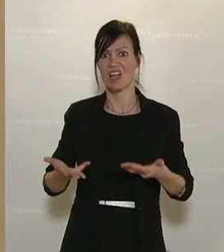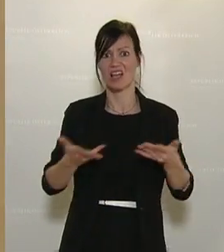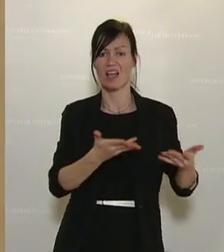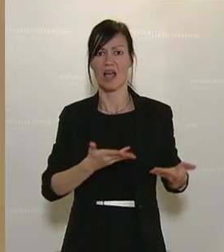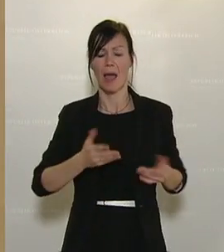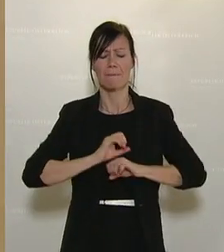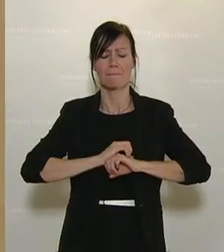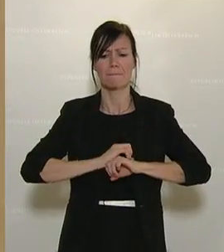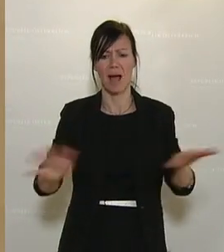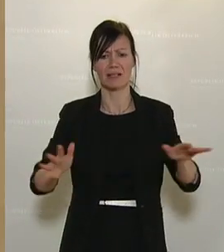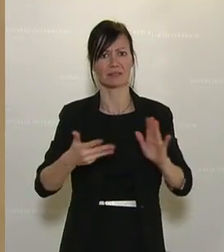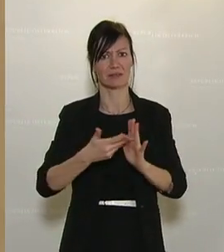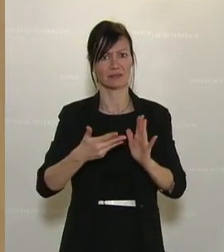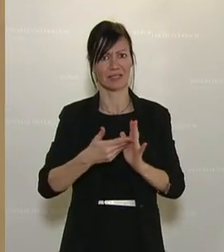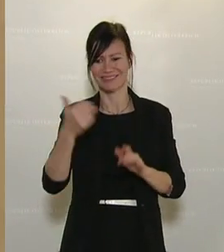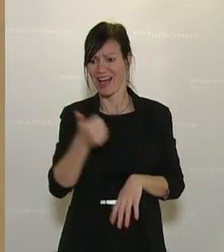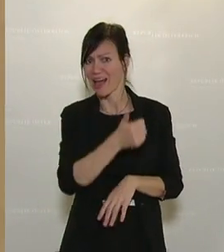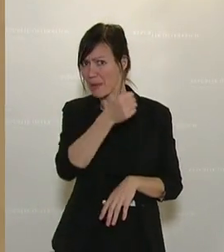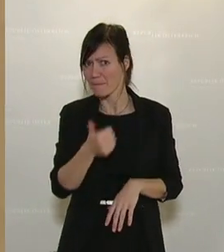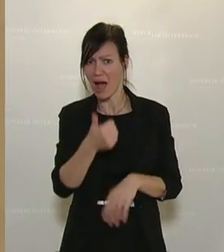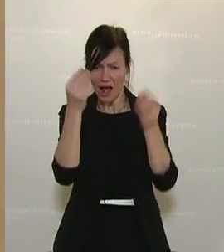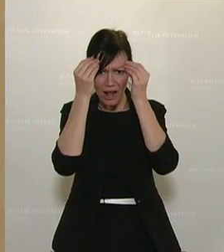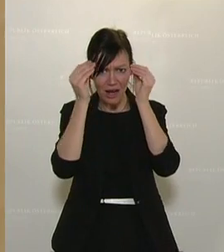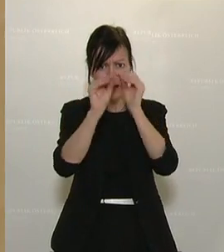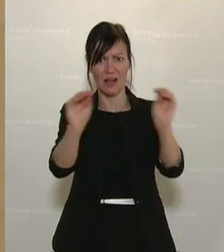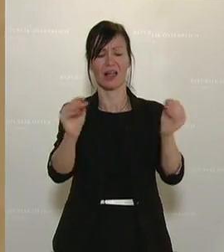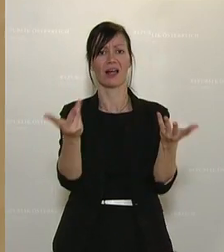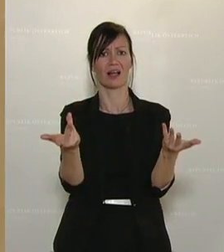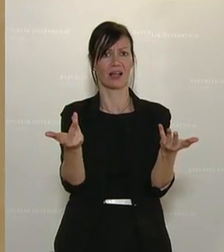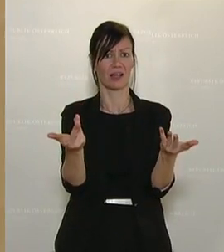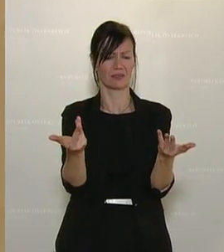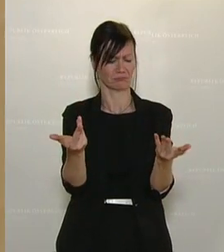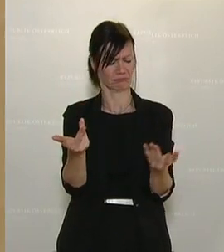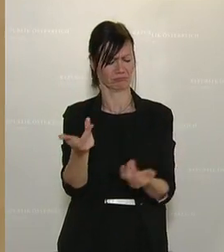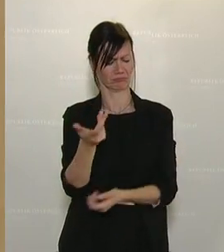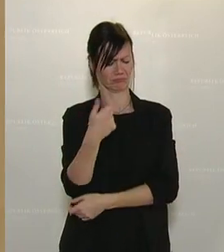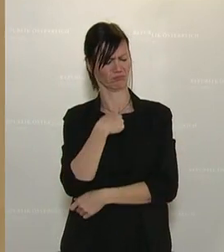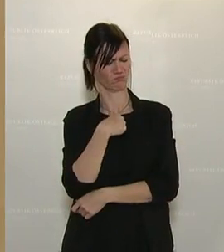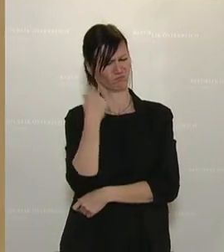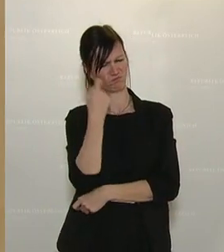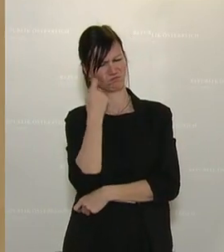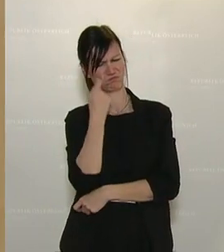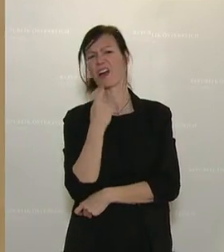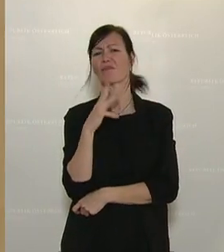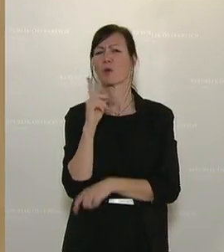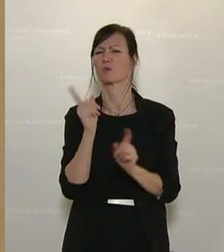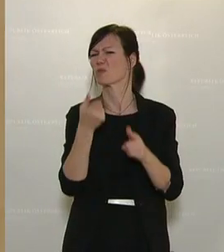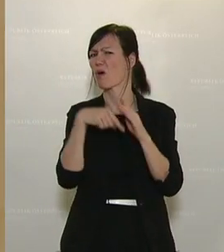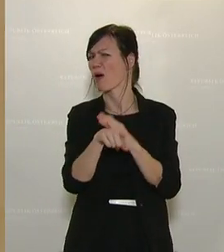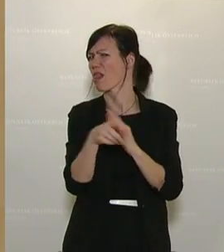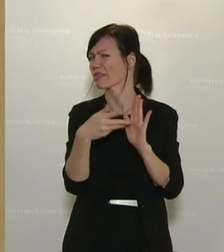die als einmalige Massentests angekündigt wurden, wieder. Weil dann fragen sich die Leute, warum soll ich dort hingehen?